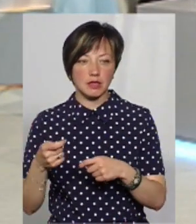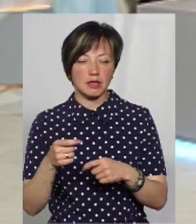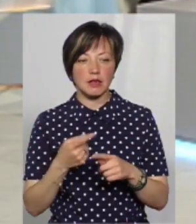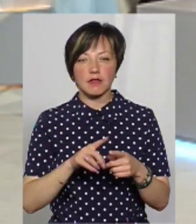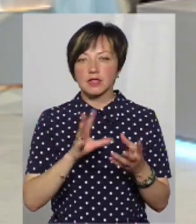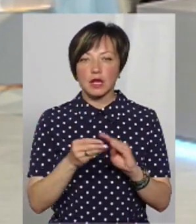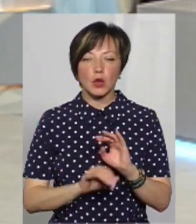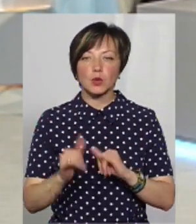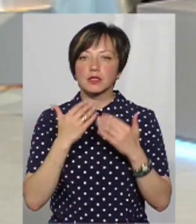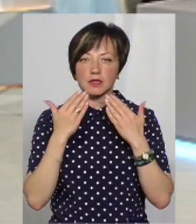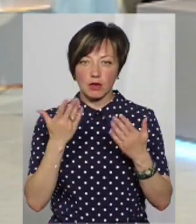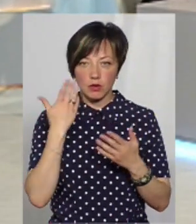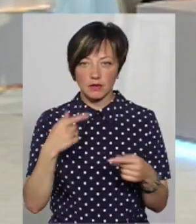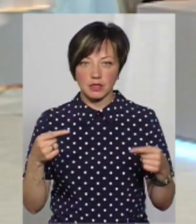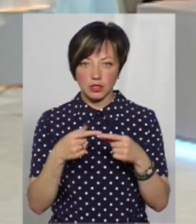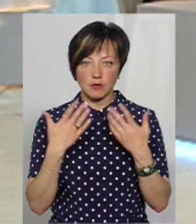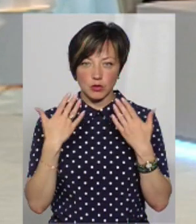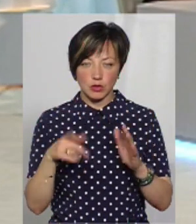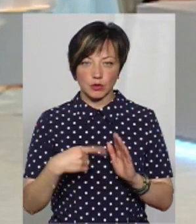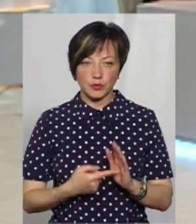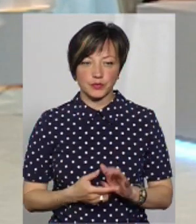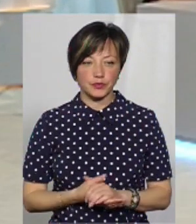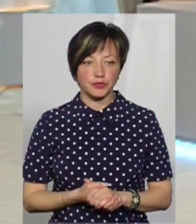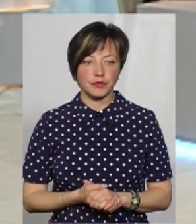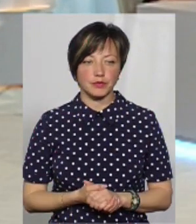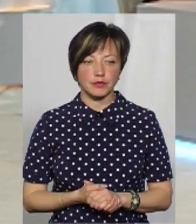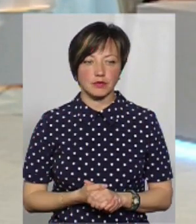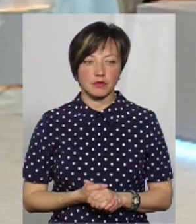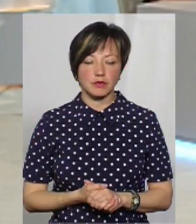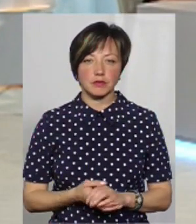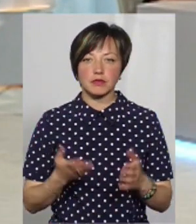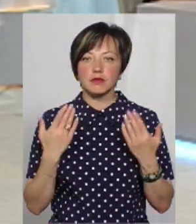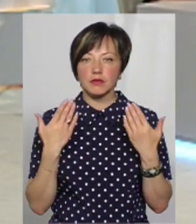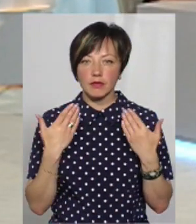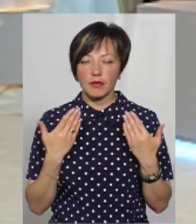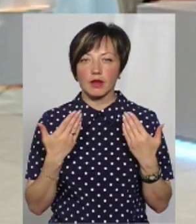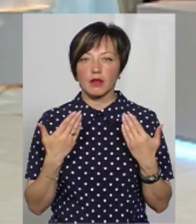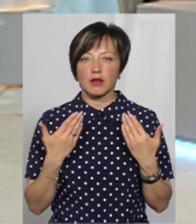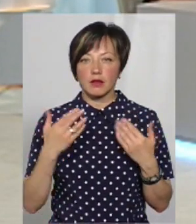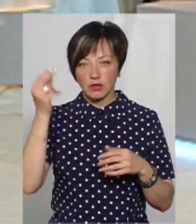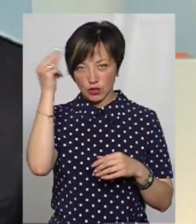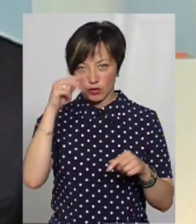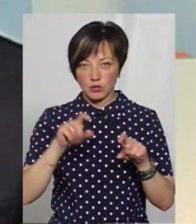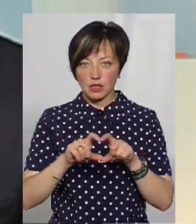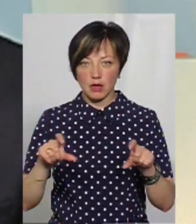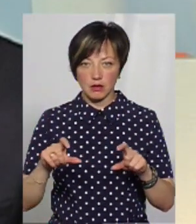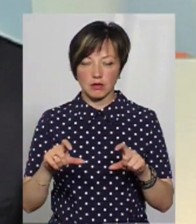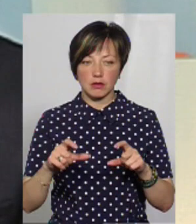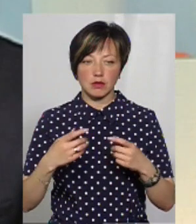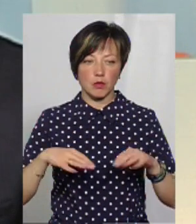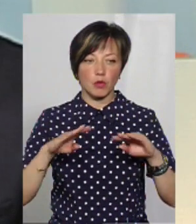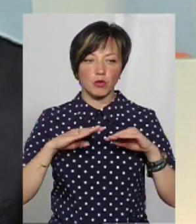І ви взагалі куди зверталися, коли ви значалися з відпочинком? Ну, з відпочинком нам в навчальному закладі